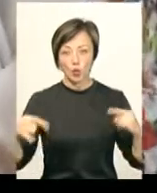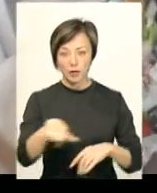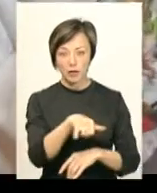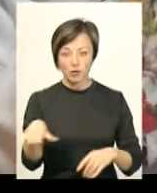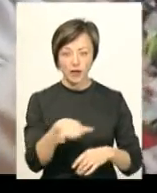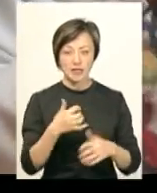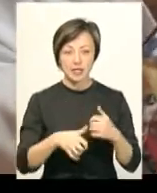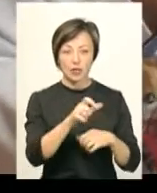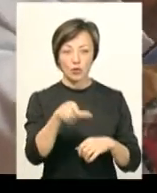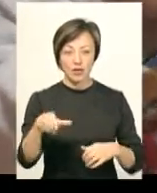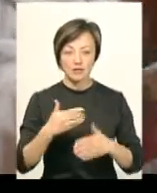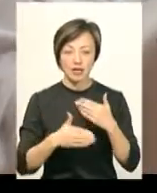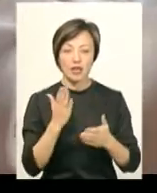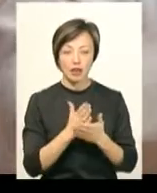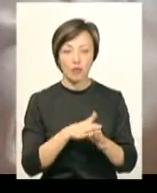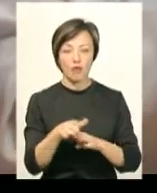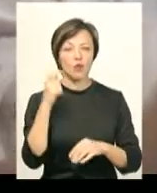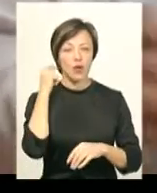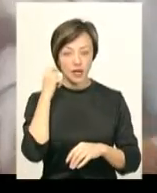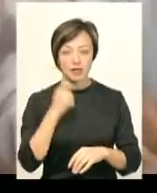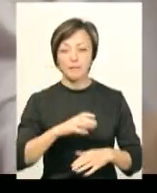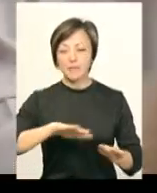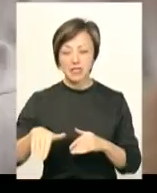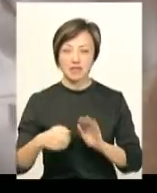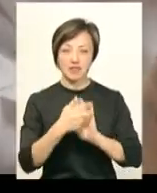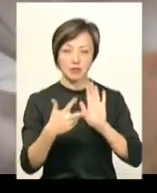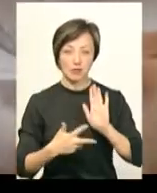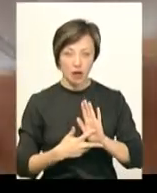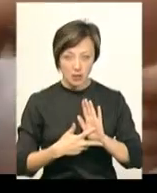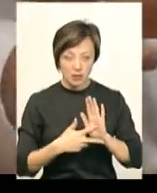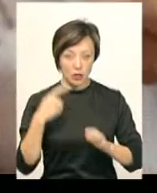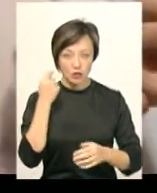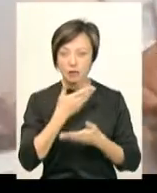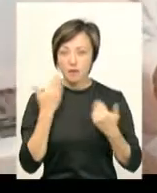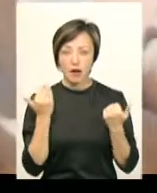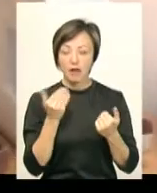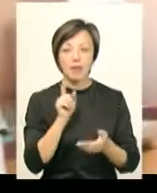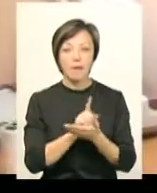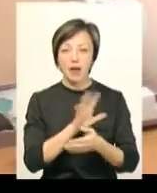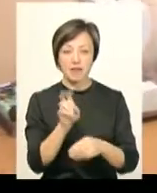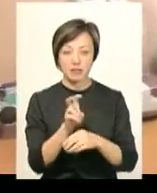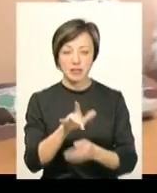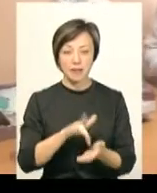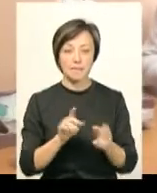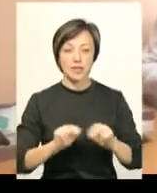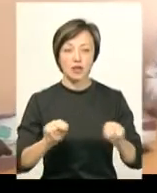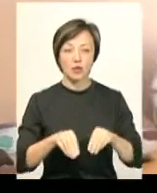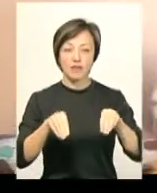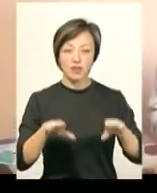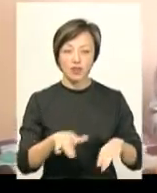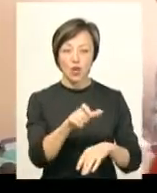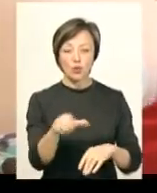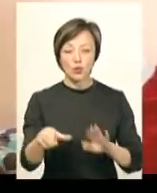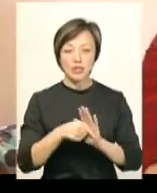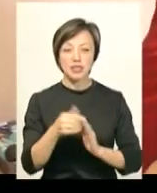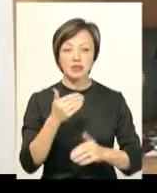Серед цих людей з інвалідністю є й повнолітні, які після досягнення 18-річчя не мали відвідувати центр. Та педагоги вирішили, молоді